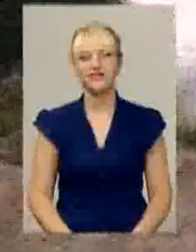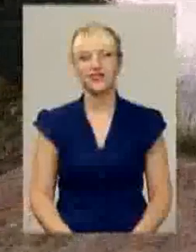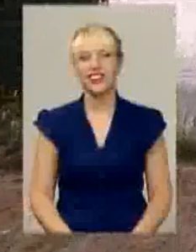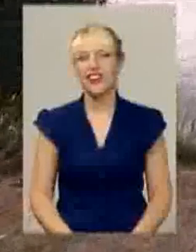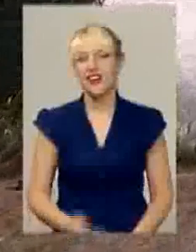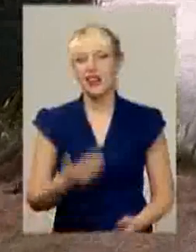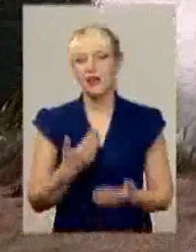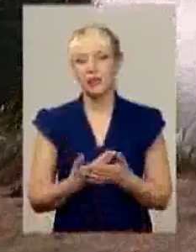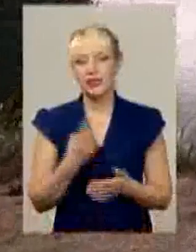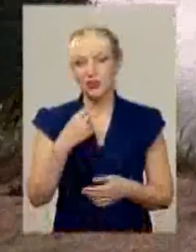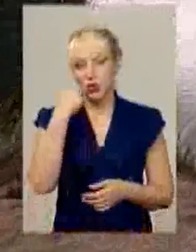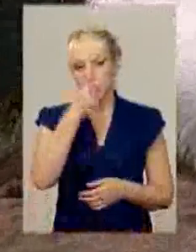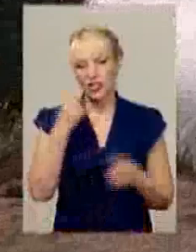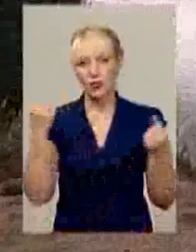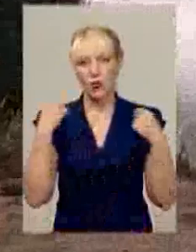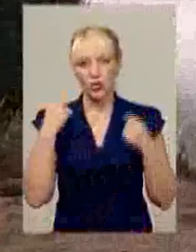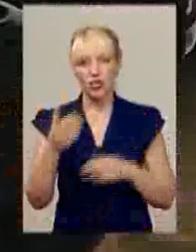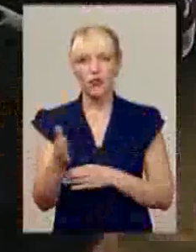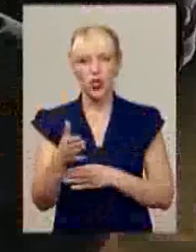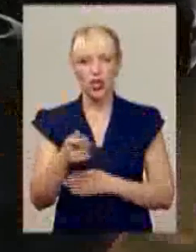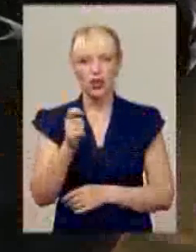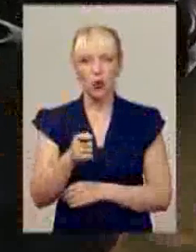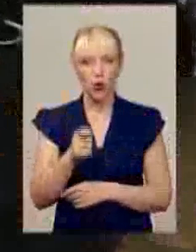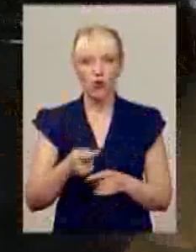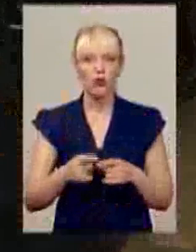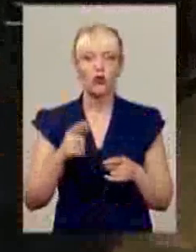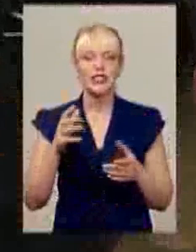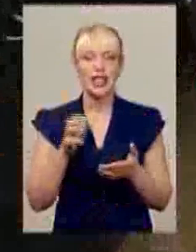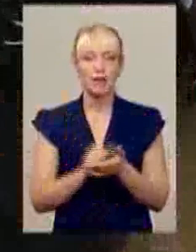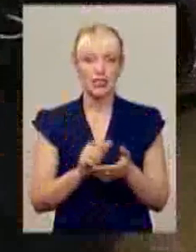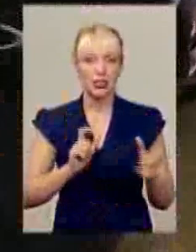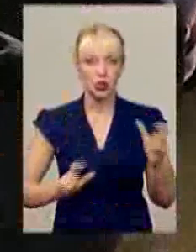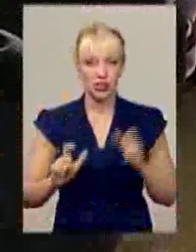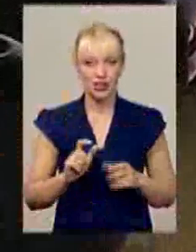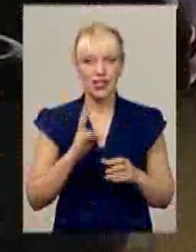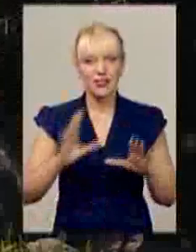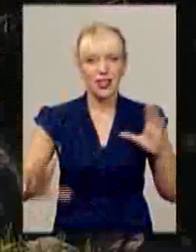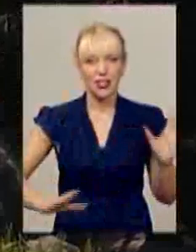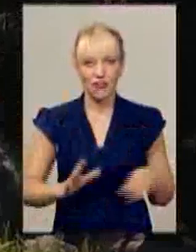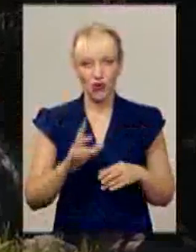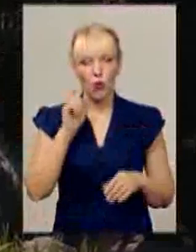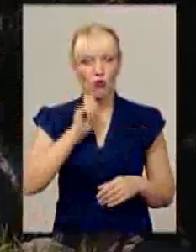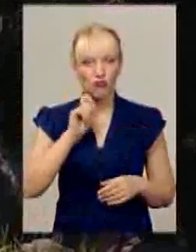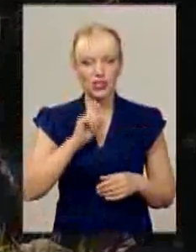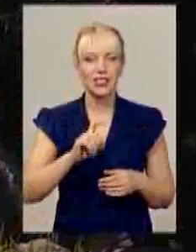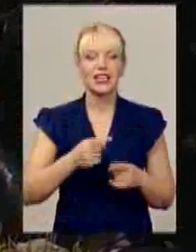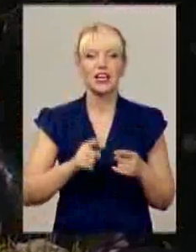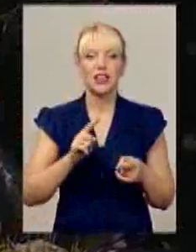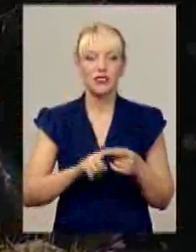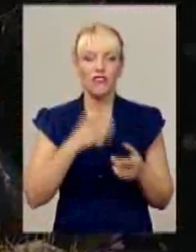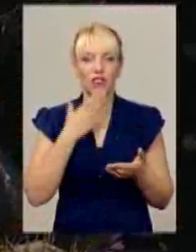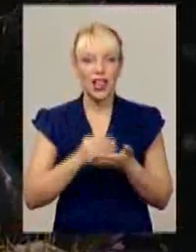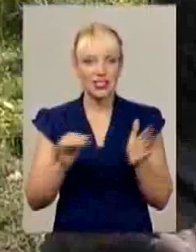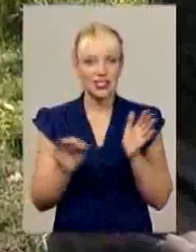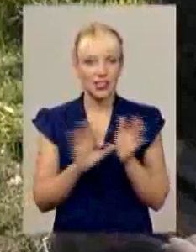Близько двох років спортивною риболовлею захоплюється студент Юрій. На тренуваннях у Вінниці юнак установив власний рекорд. Зловив